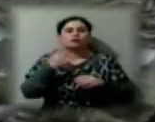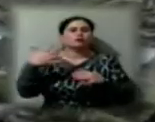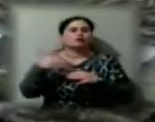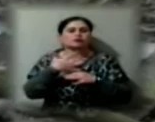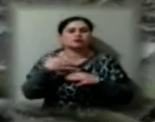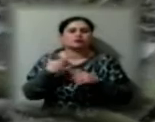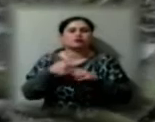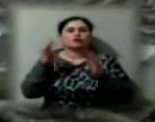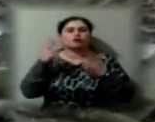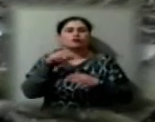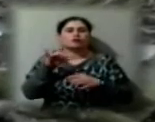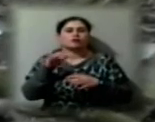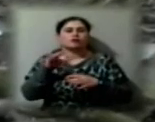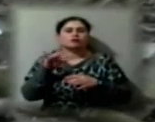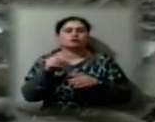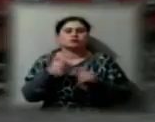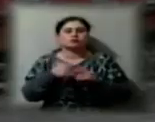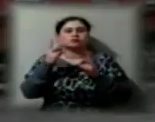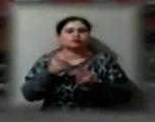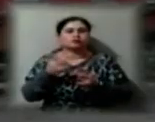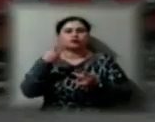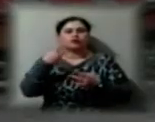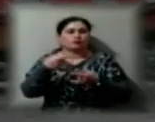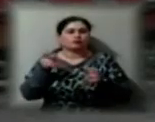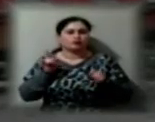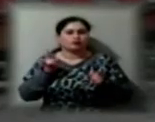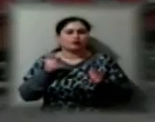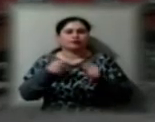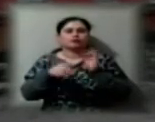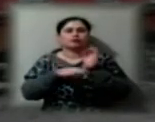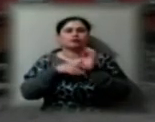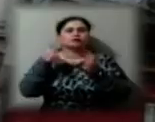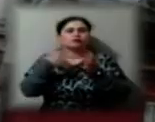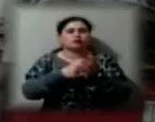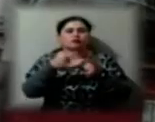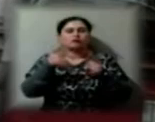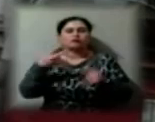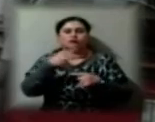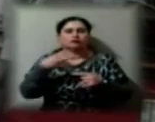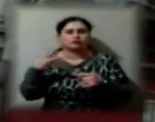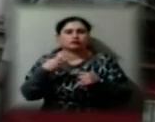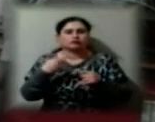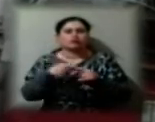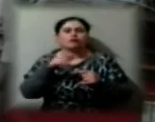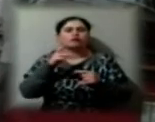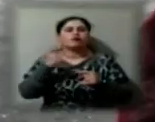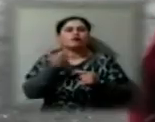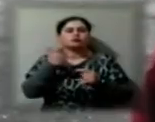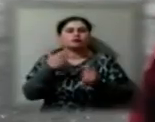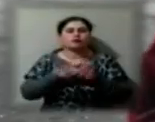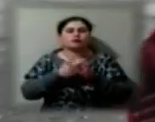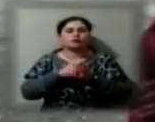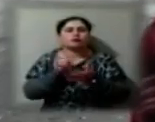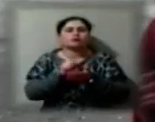Перекопській. Пошкоджено два балкони. Дерево застрягло на балконі другого поверху. Власниця квартири, пенсіонерка Світлана